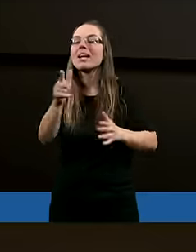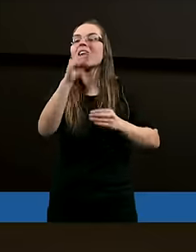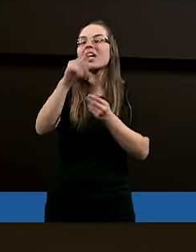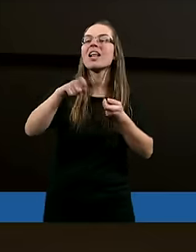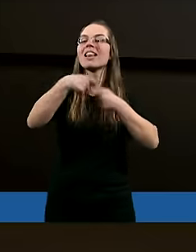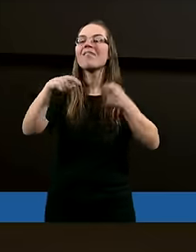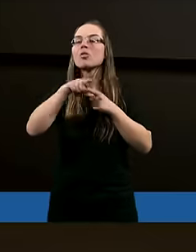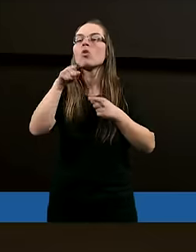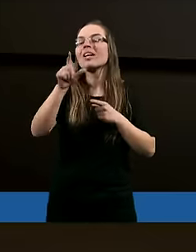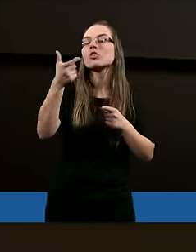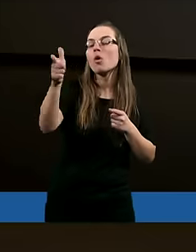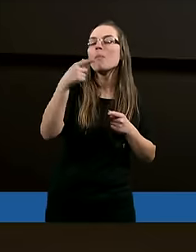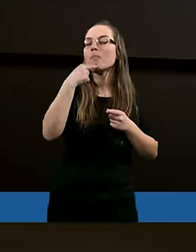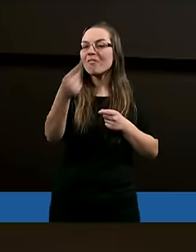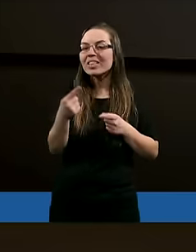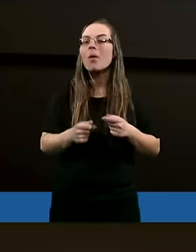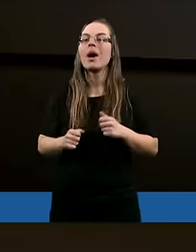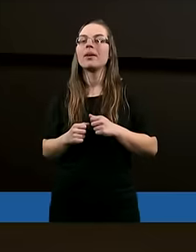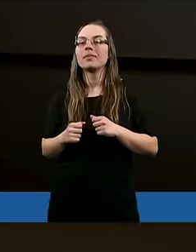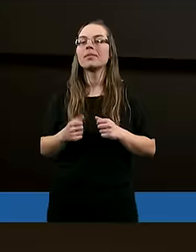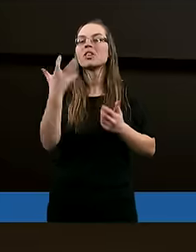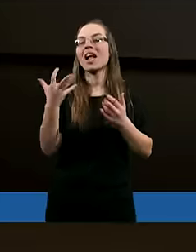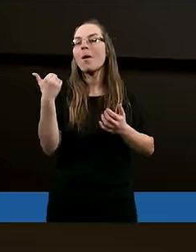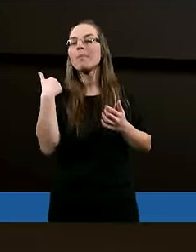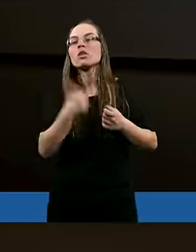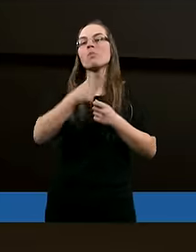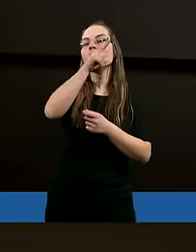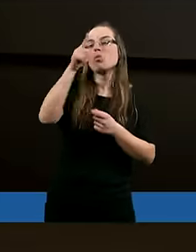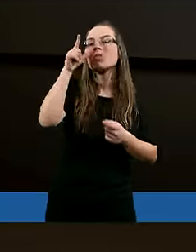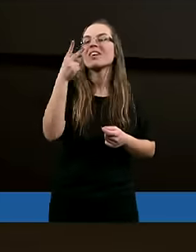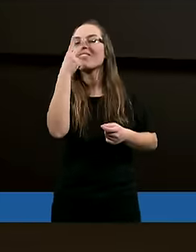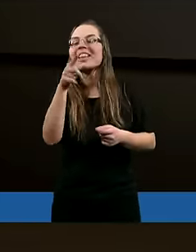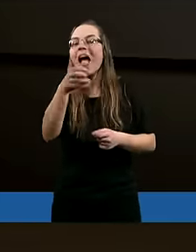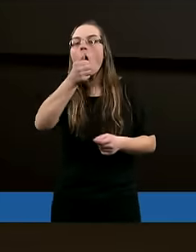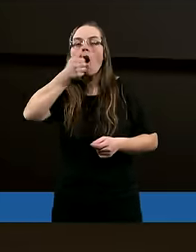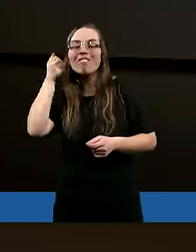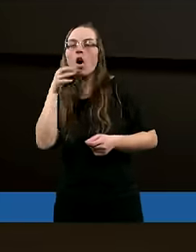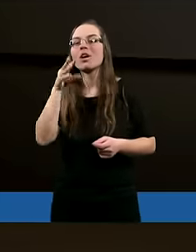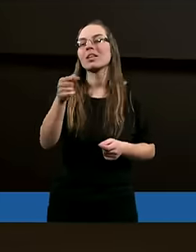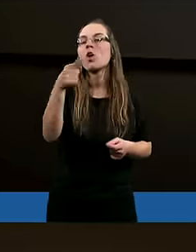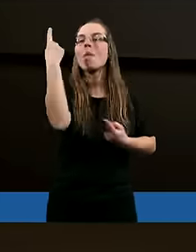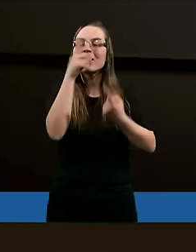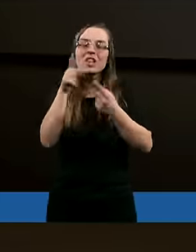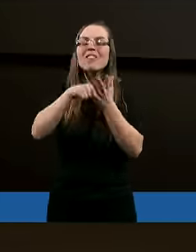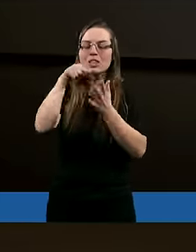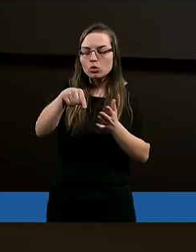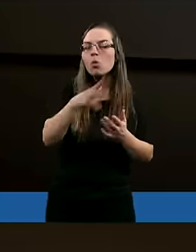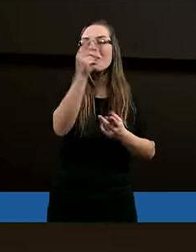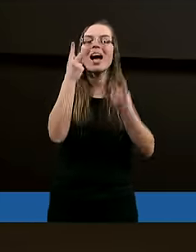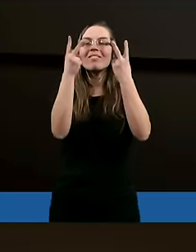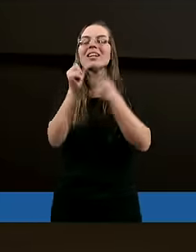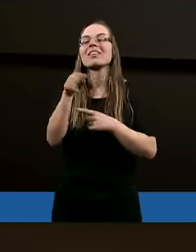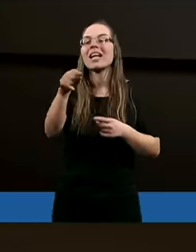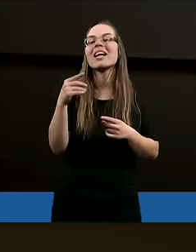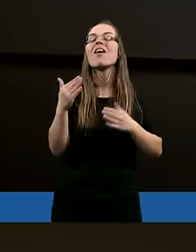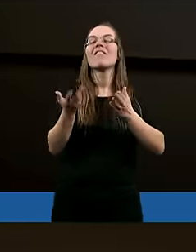jeszcze nawiązując, Ania, do tego, co ty powiedziałaś, że chciałabym, chciałabyś, żeby ludzie widzieli te owoce, to myślę, że tu najważniejszy jest